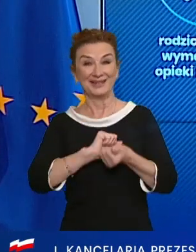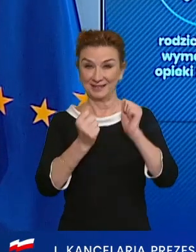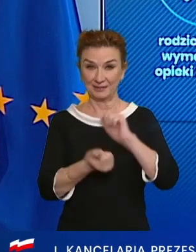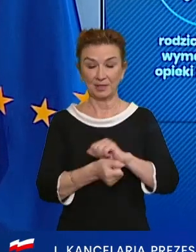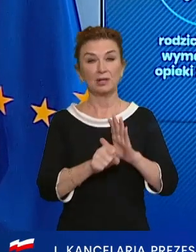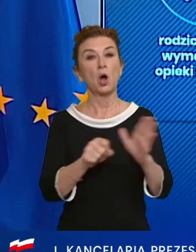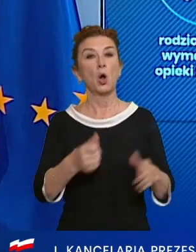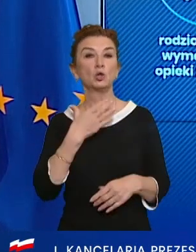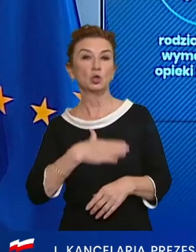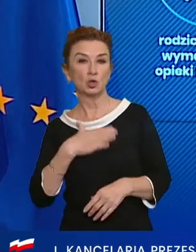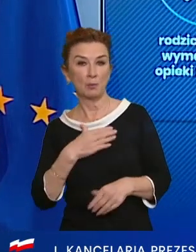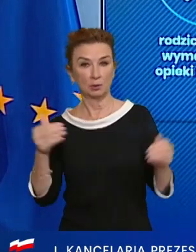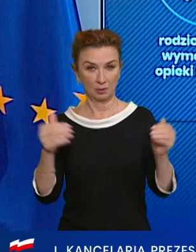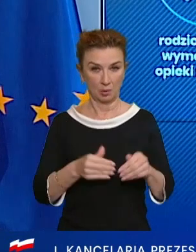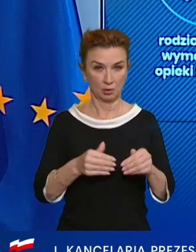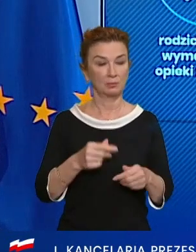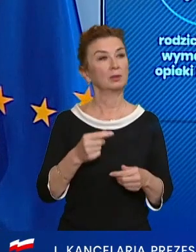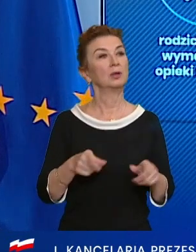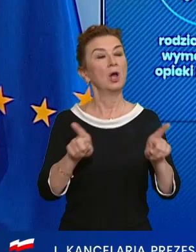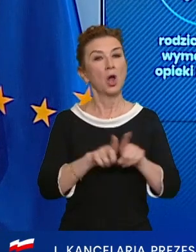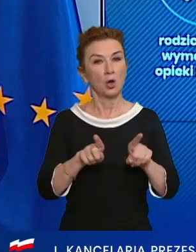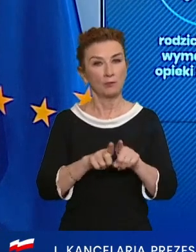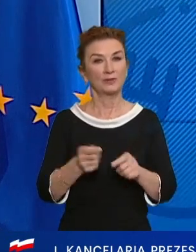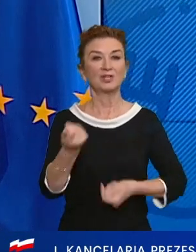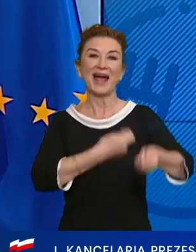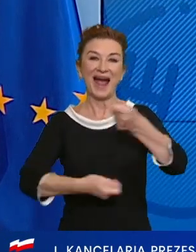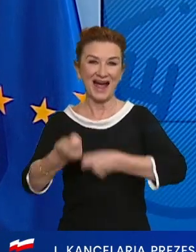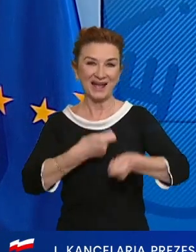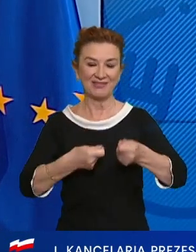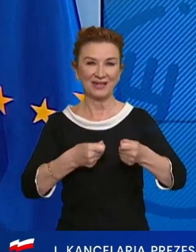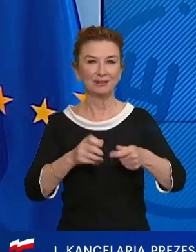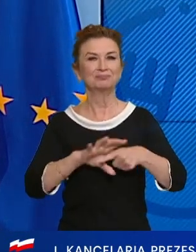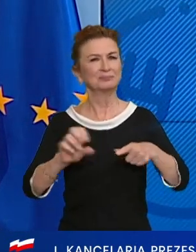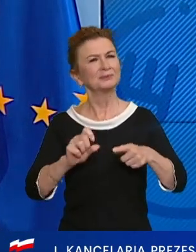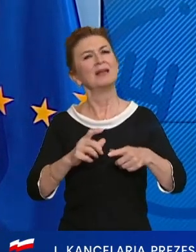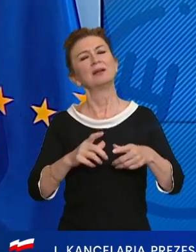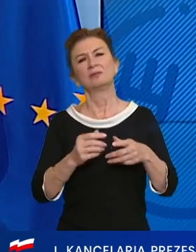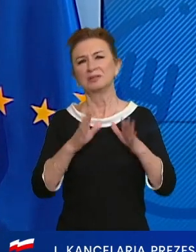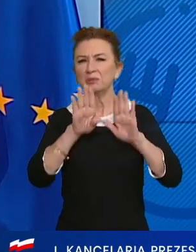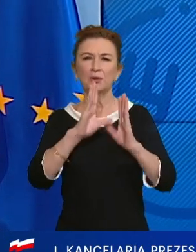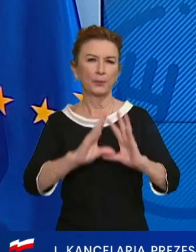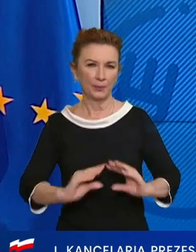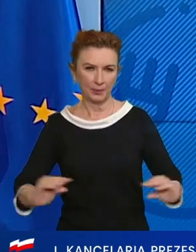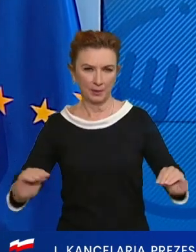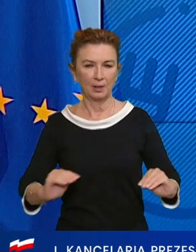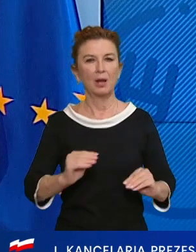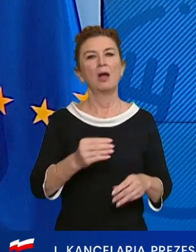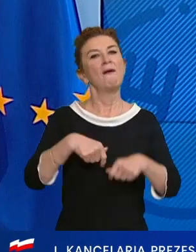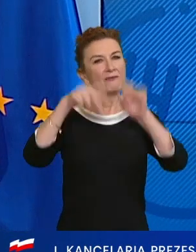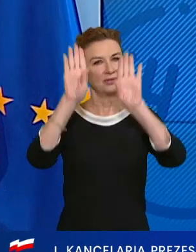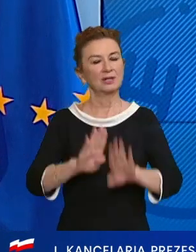od soboty zdejmujemy również ograniczenia w handlu. To ważny dzień dla wszystkich handlowców. W sklepach nie będą